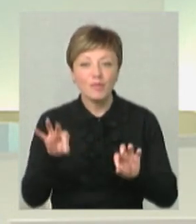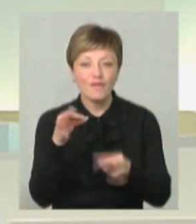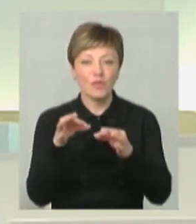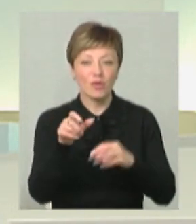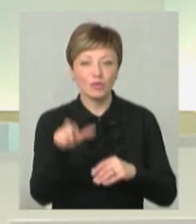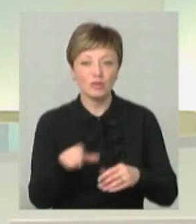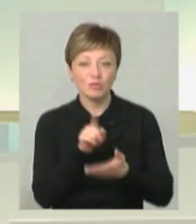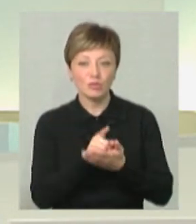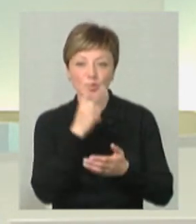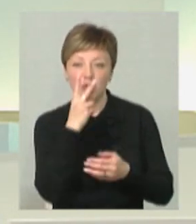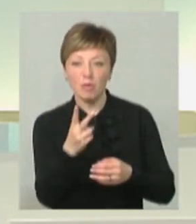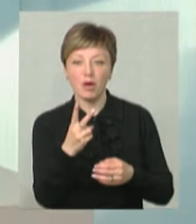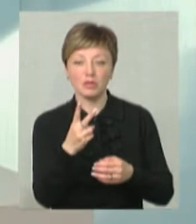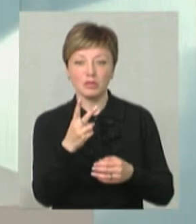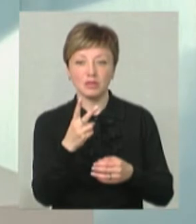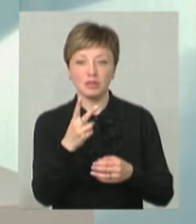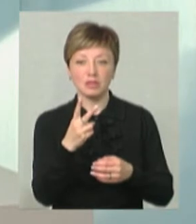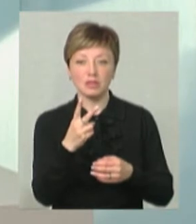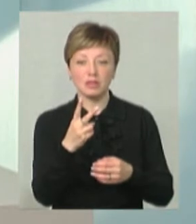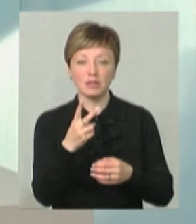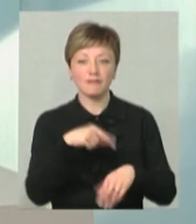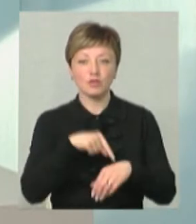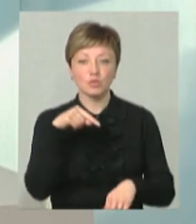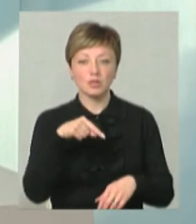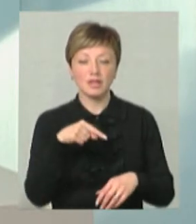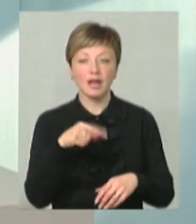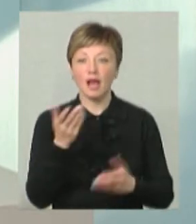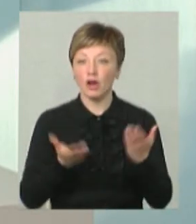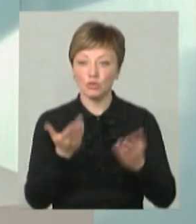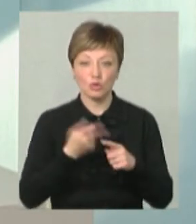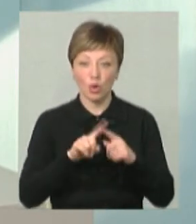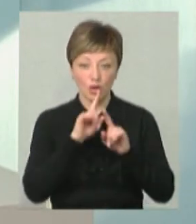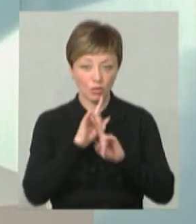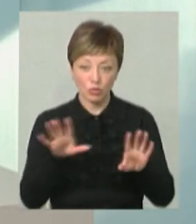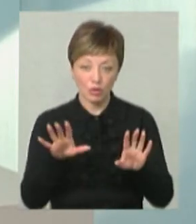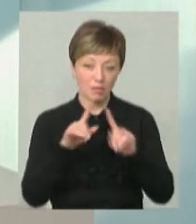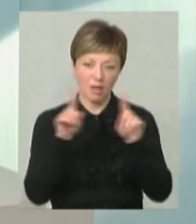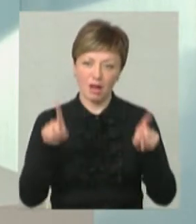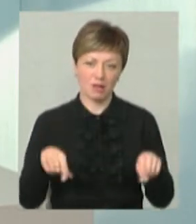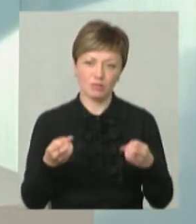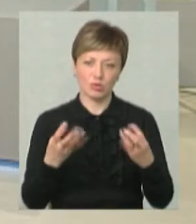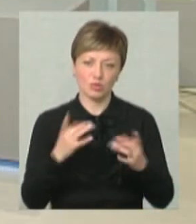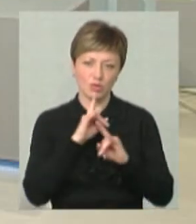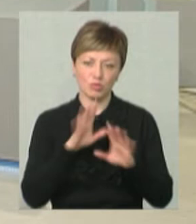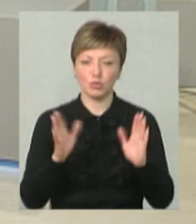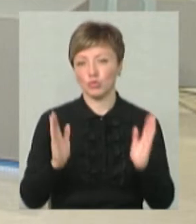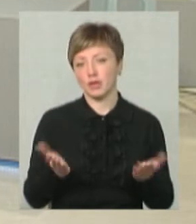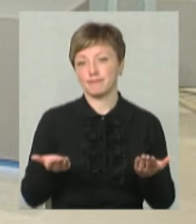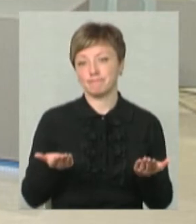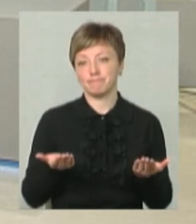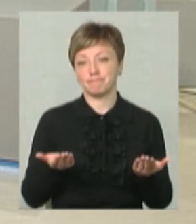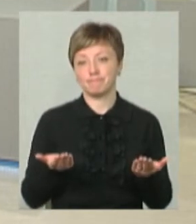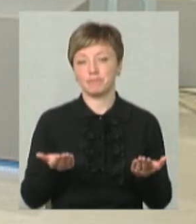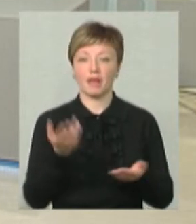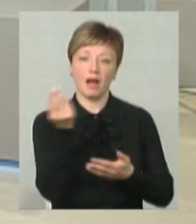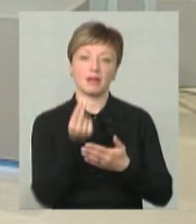вона мусила його побачити і відчути все. Якщо цього не буде, то плаката просто не буде, буде якась